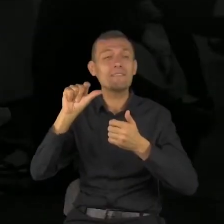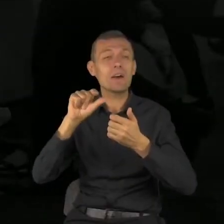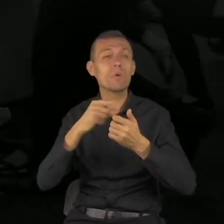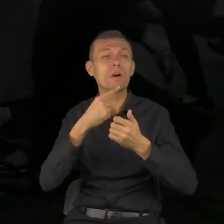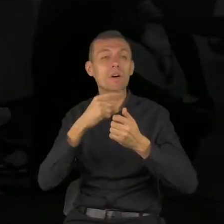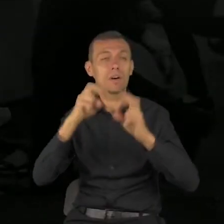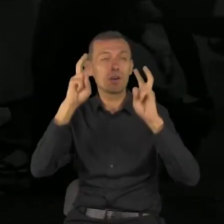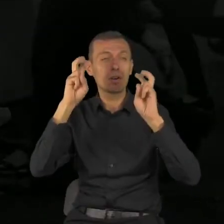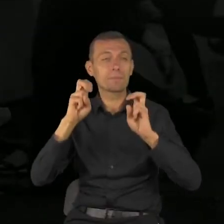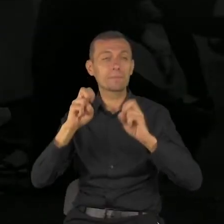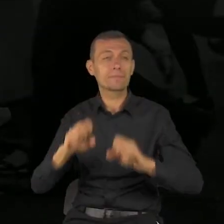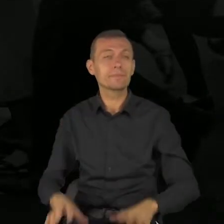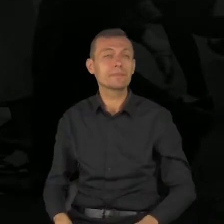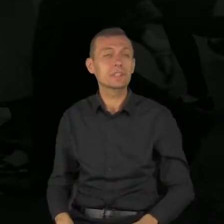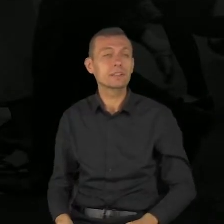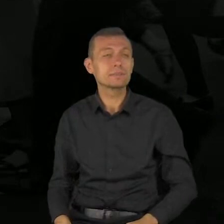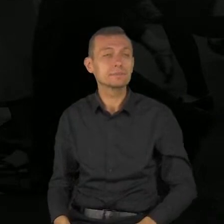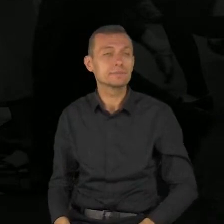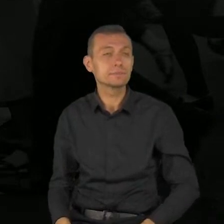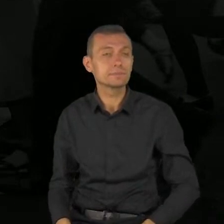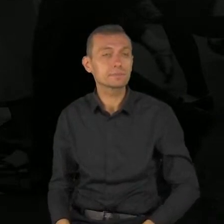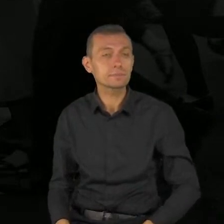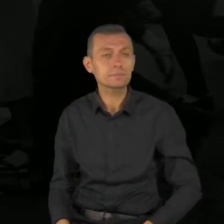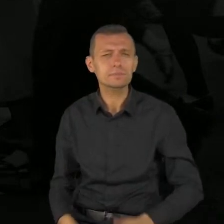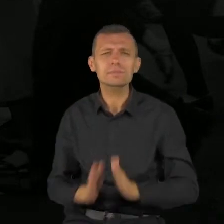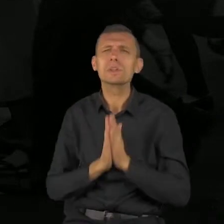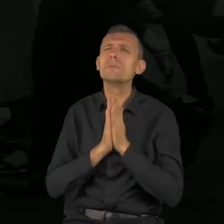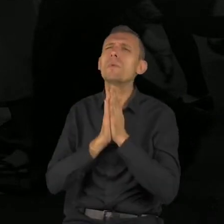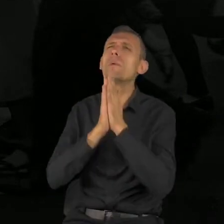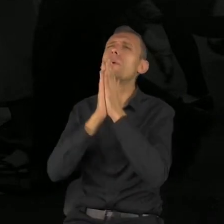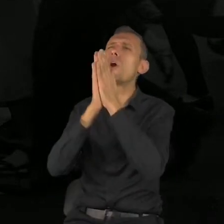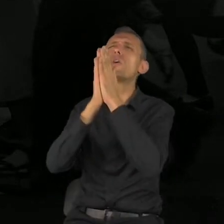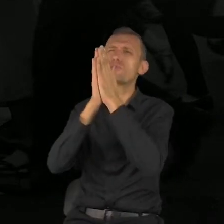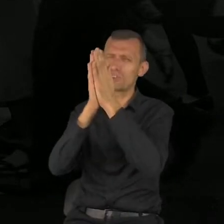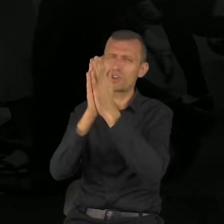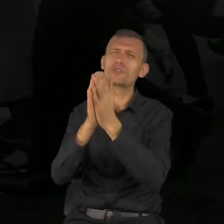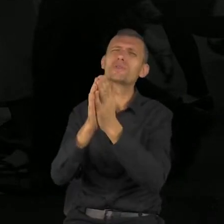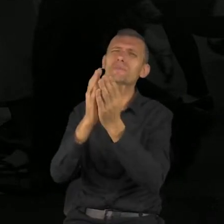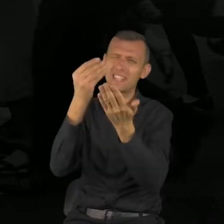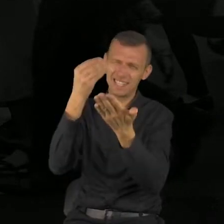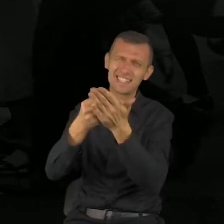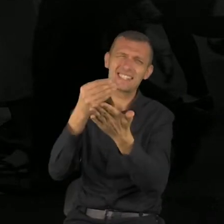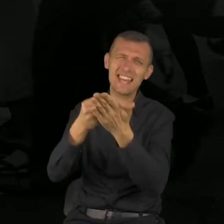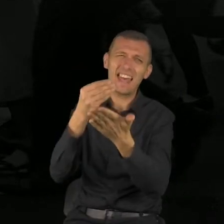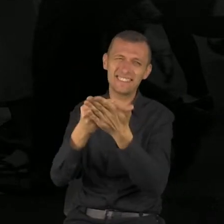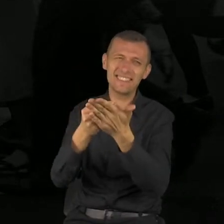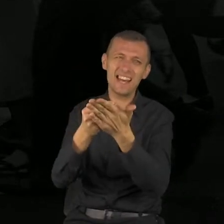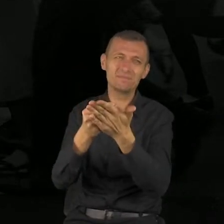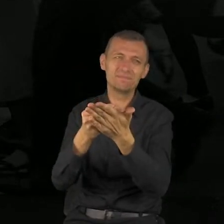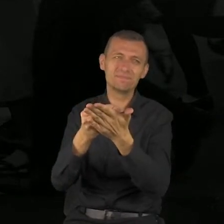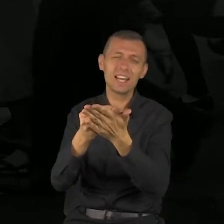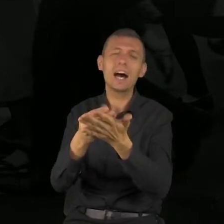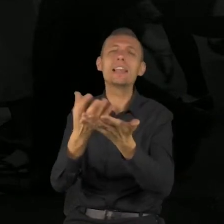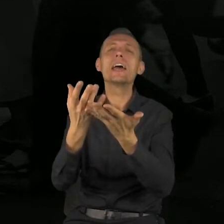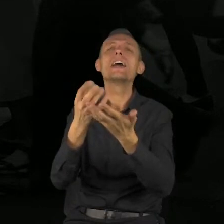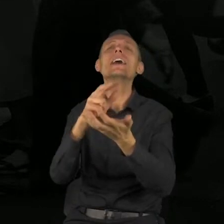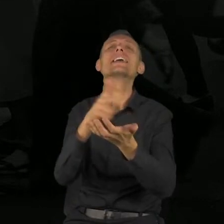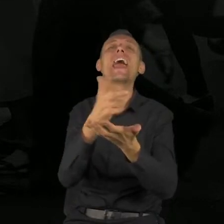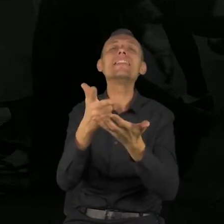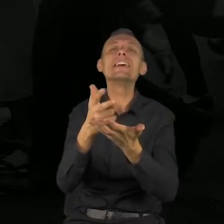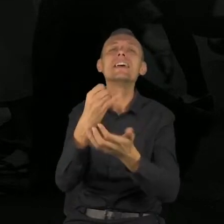Pobożność jest wielkim zyskiem, ale przy zadowoleniu się tym, co się ma.